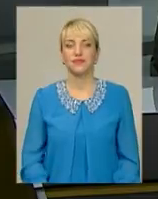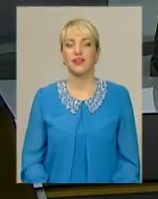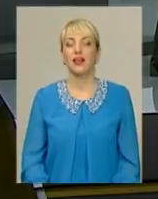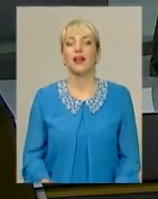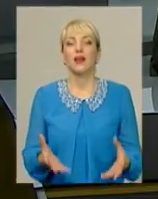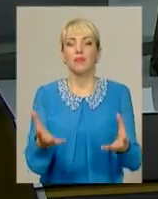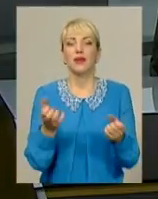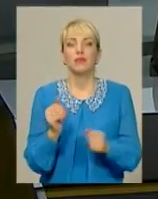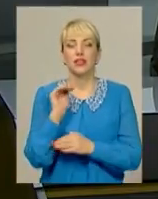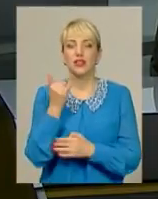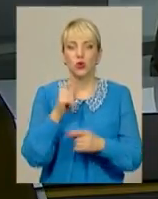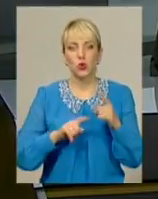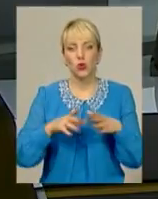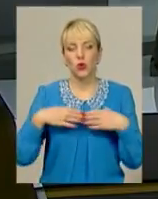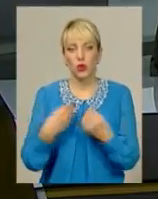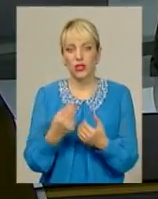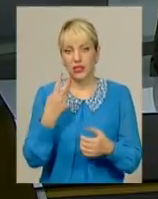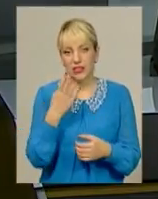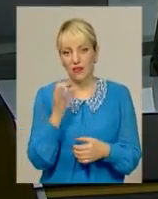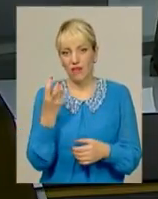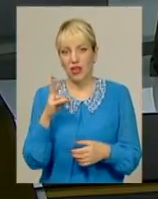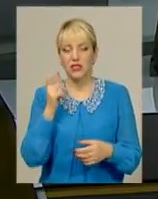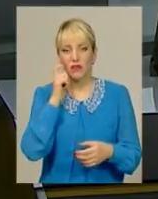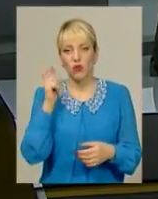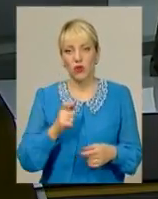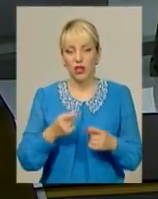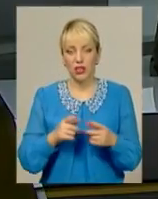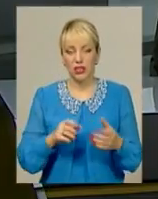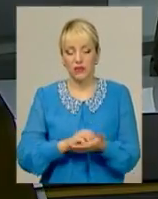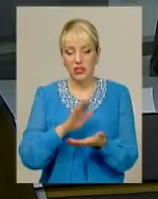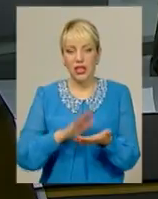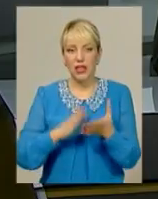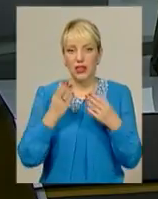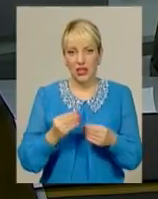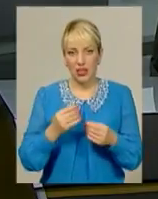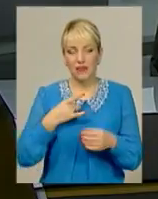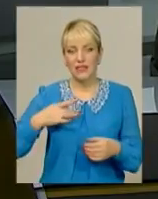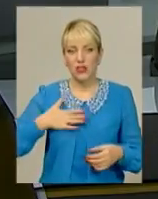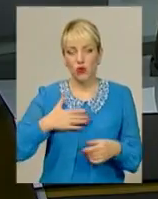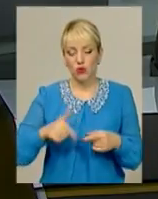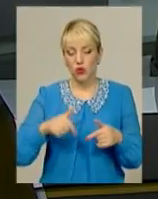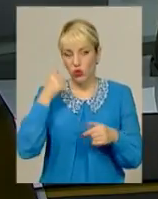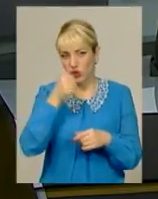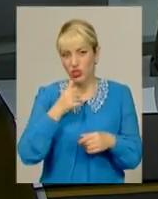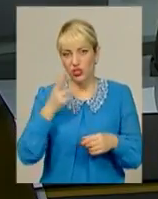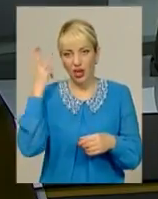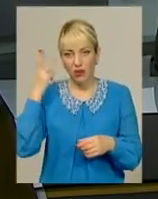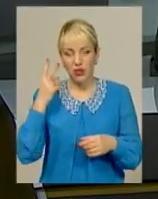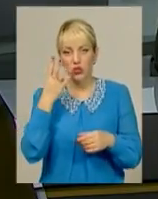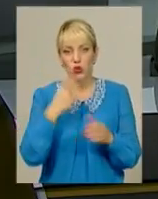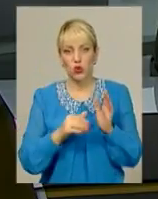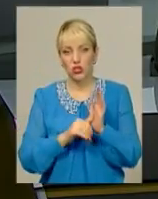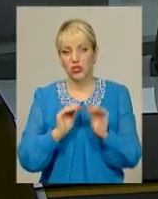Прийміть дитину у родину. 30 вересня в Україні відзначають День усиновлювача. Вже цьогоріч на Хмельниччині 46